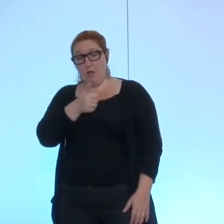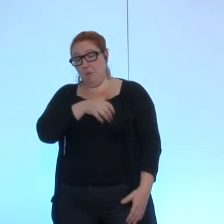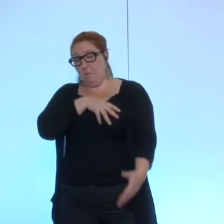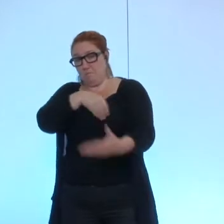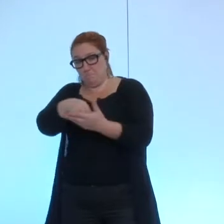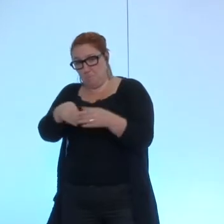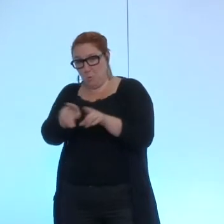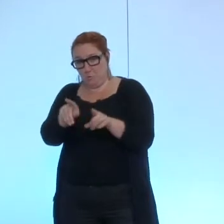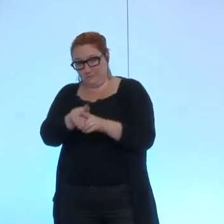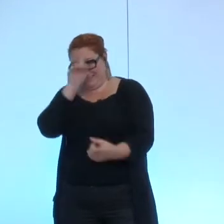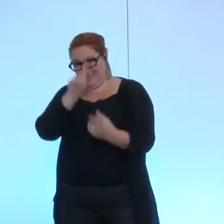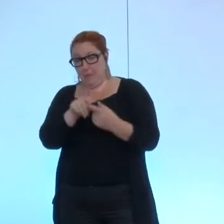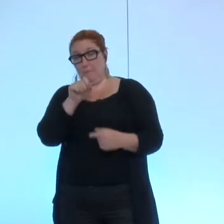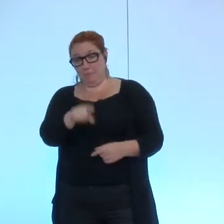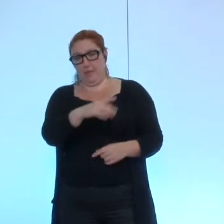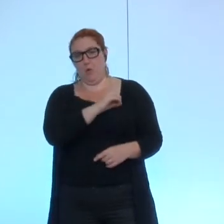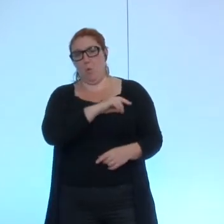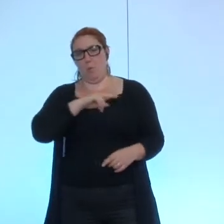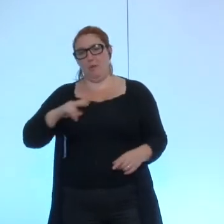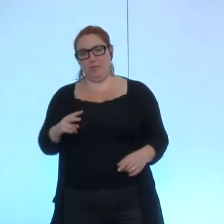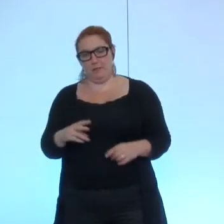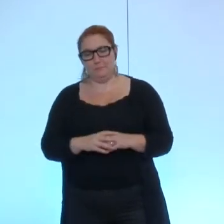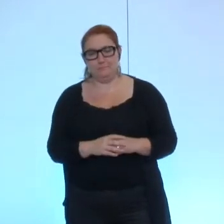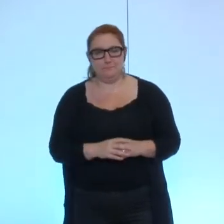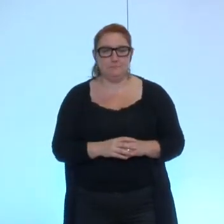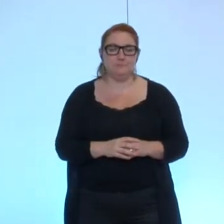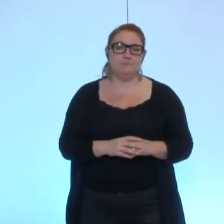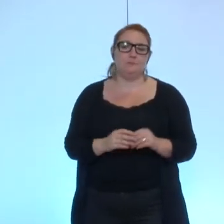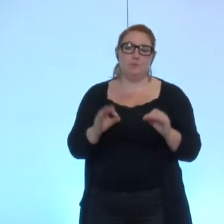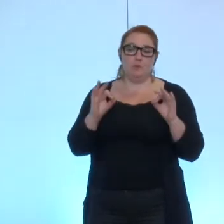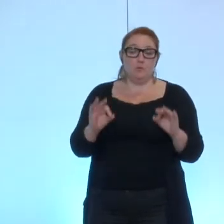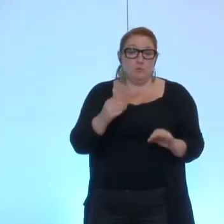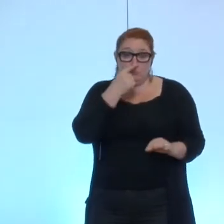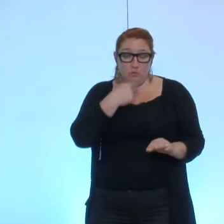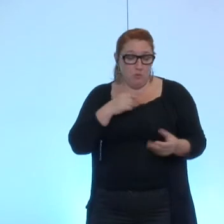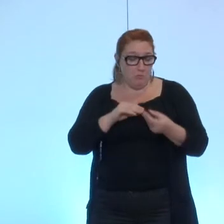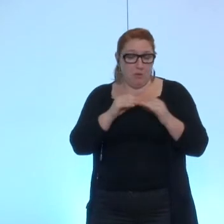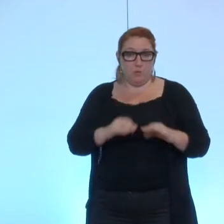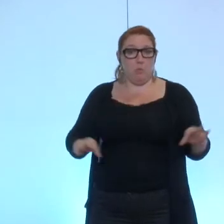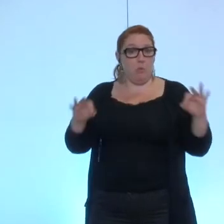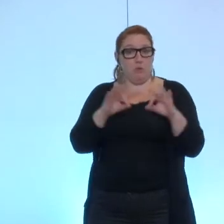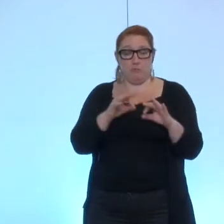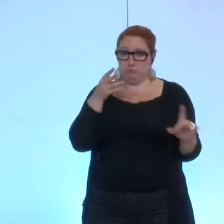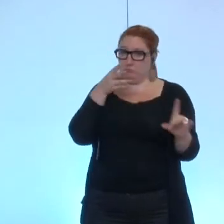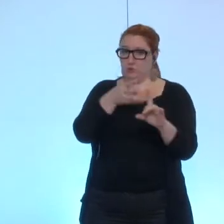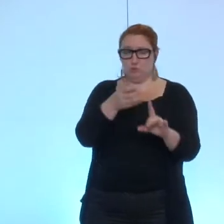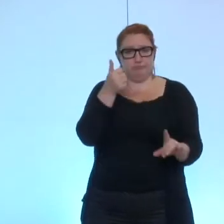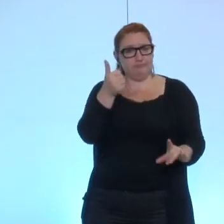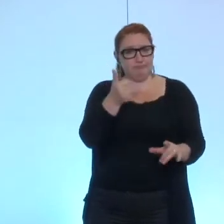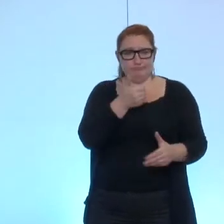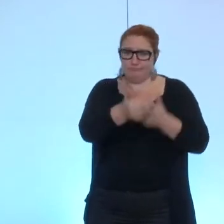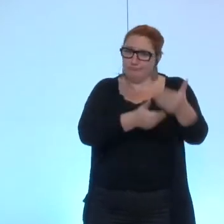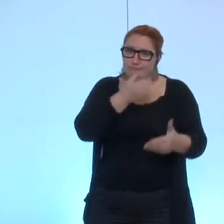concernant cette copropriété donc pour moi il n'y a pas de soucis c'est une excellente mission qui se déroule bien